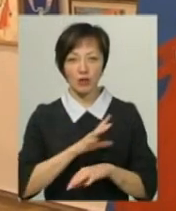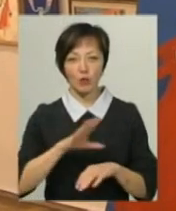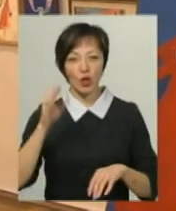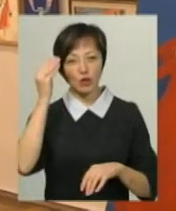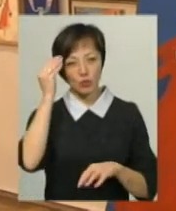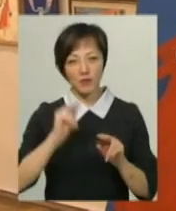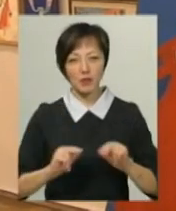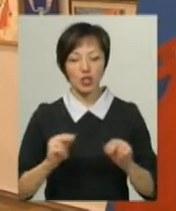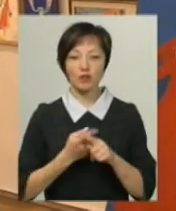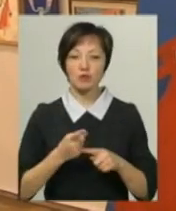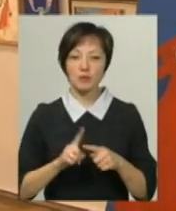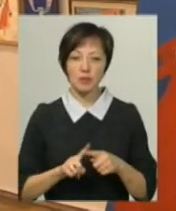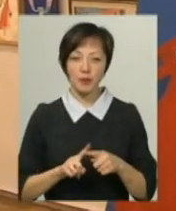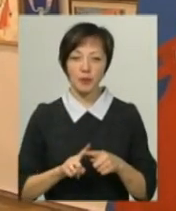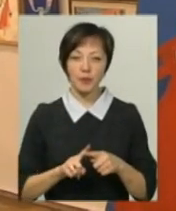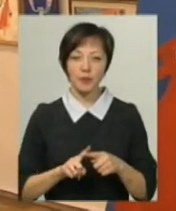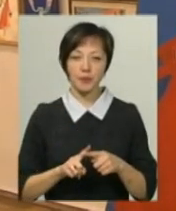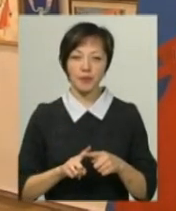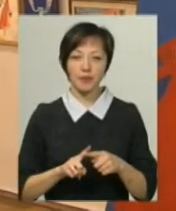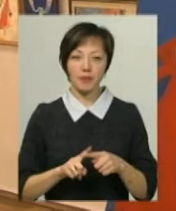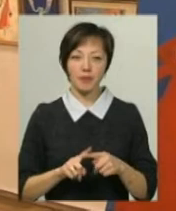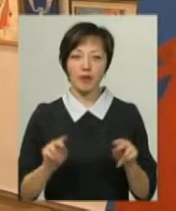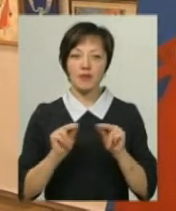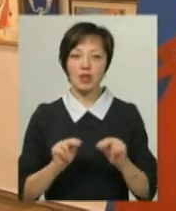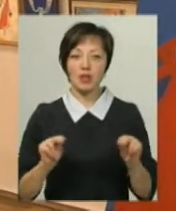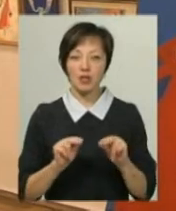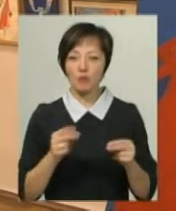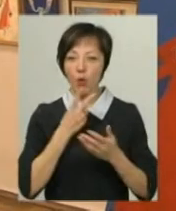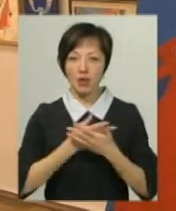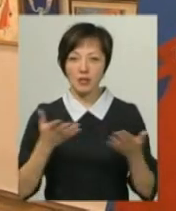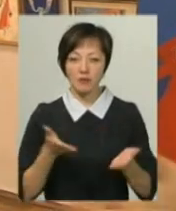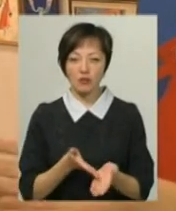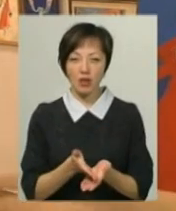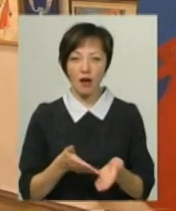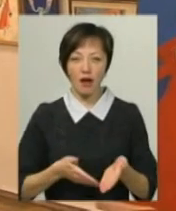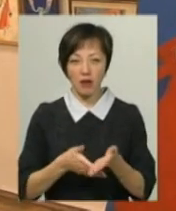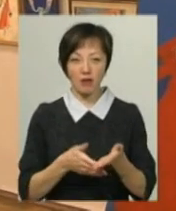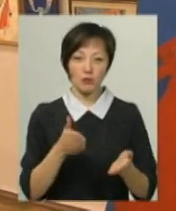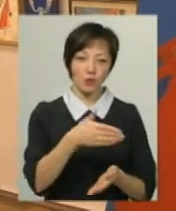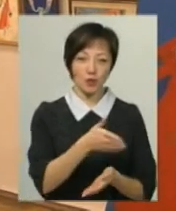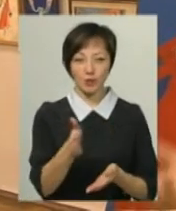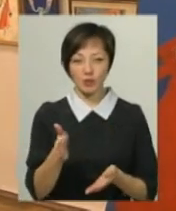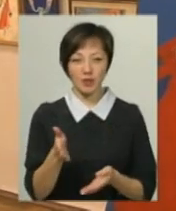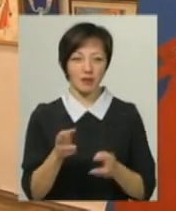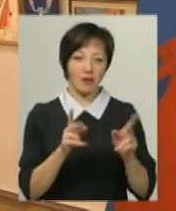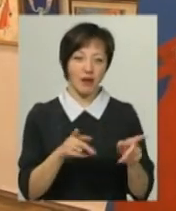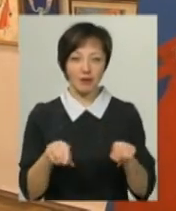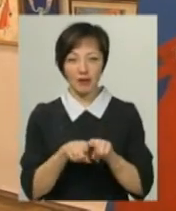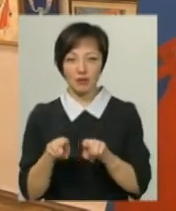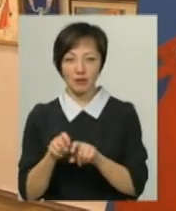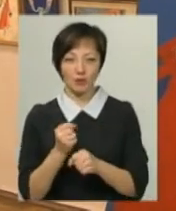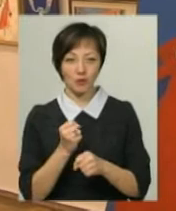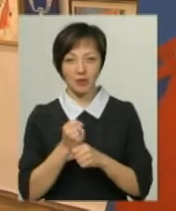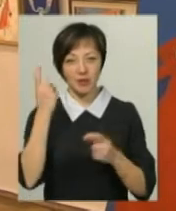викладача. Щоб це викладач тільки показав шлях. Ти можеш іти сюди, ти зробиш